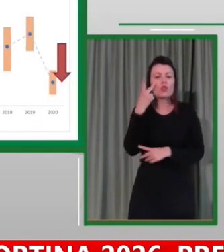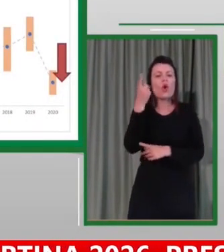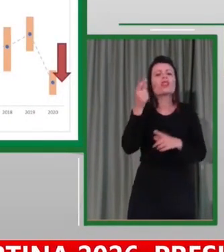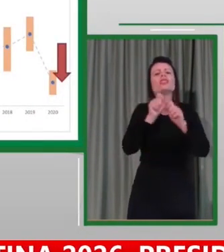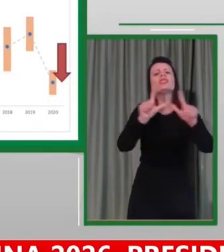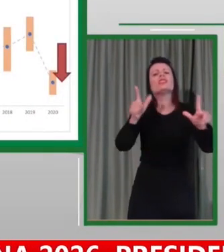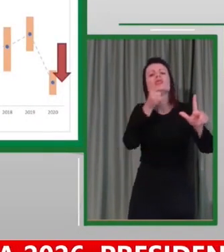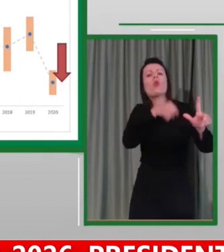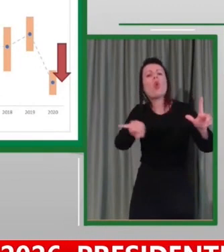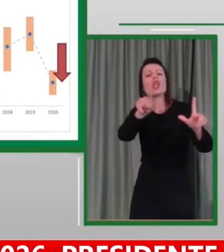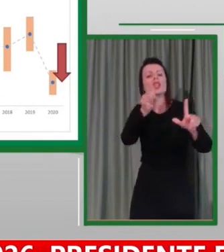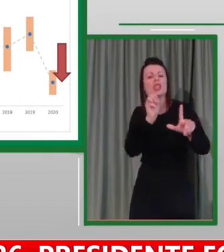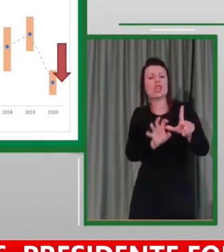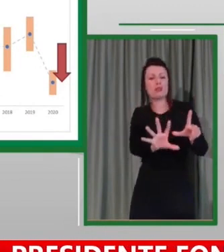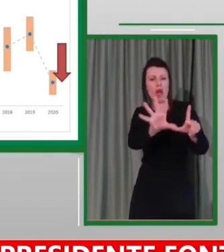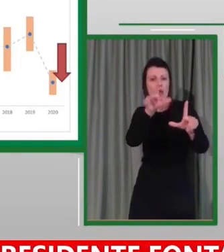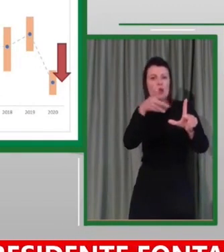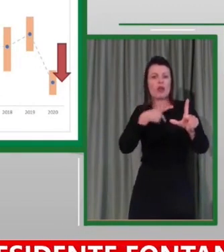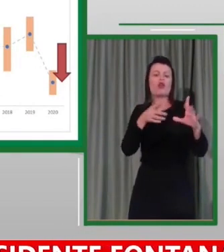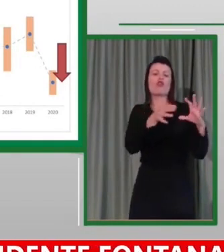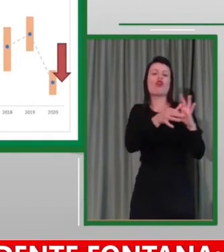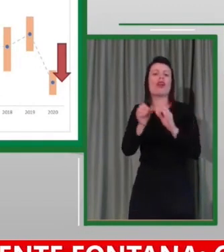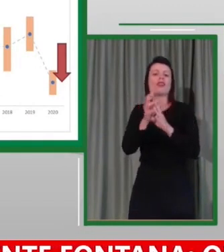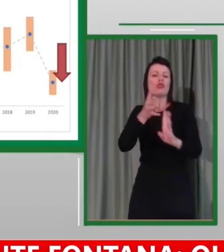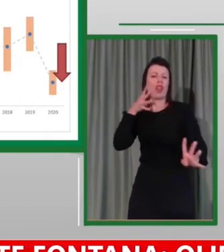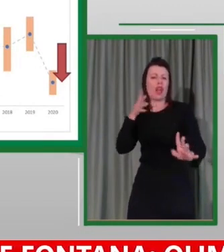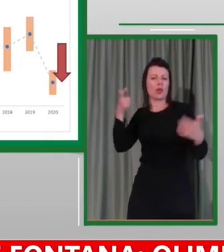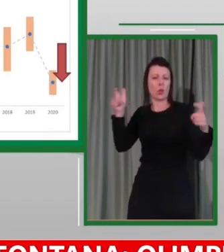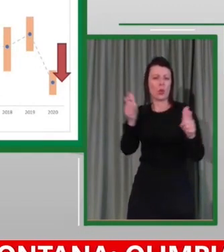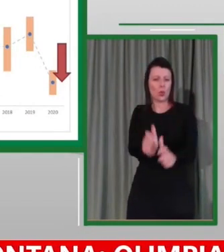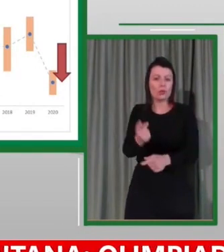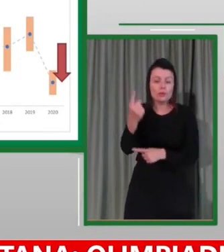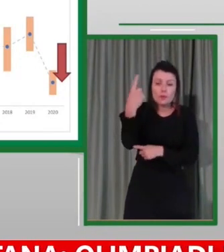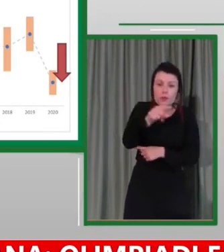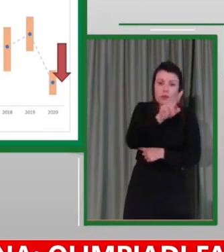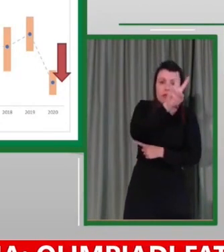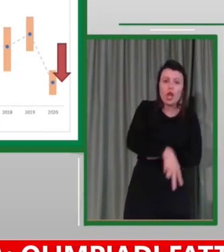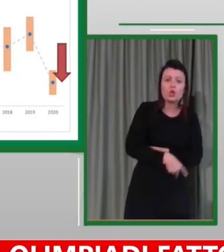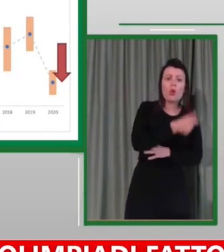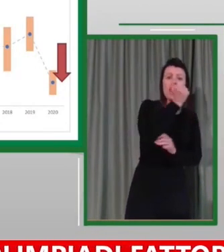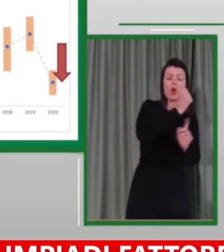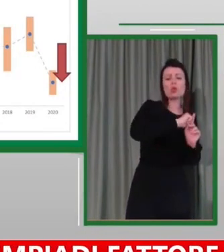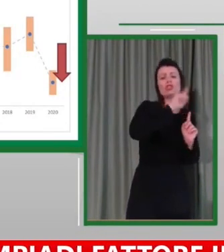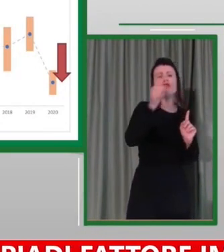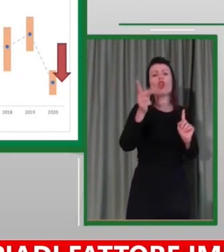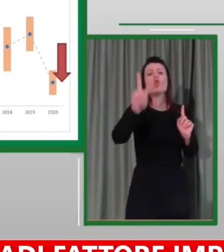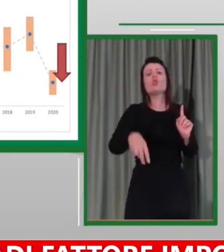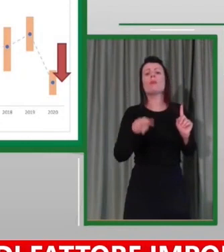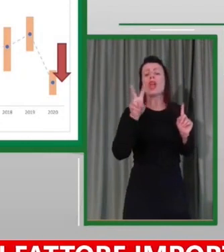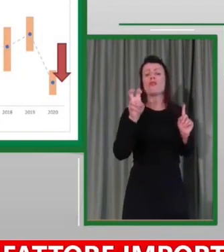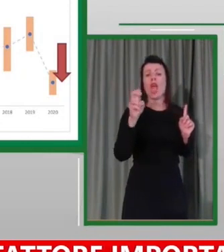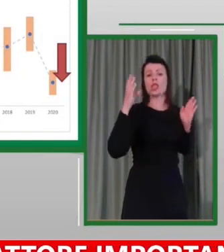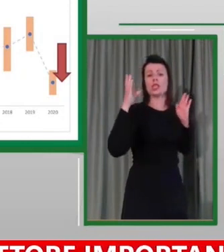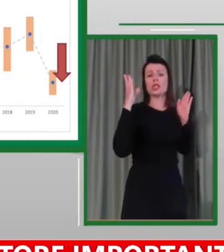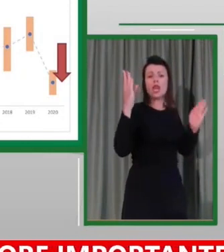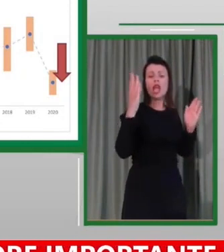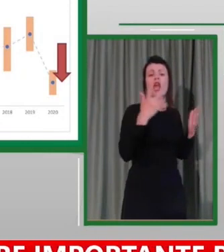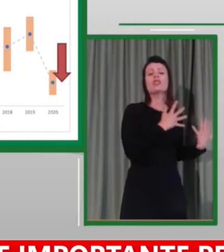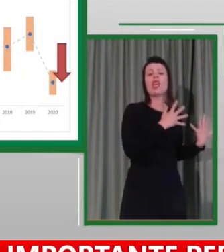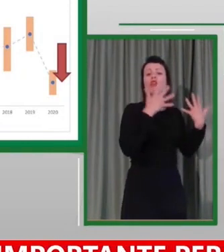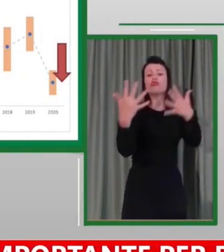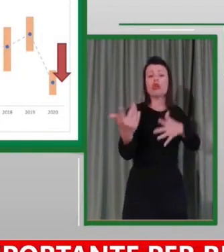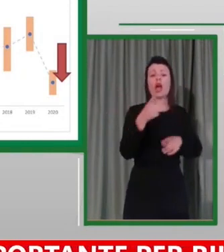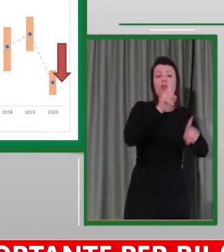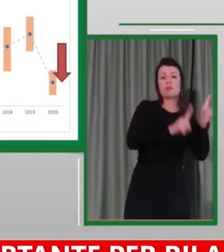rispetto alla riduzione del traffico. Questo è l'andamento dal 2011 al 2020 negli ultimi dieci anni a Milano e a Brescia